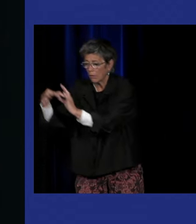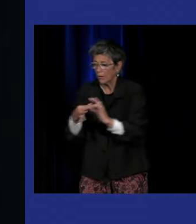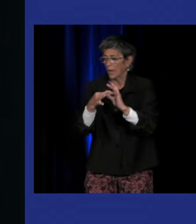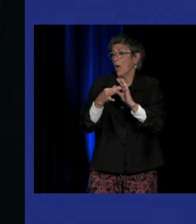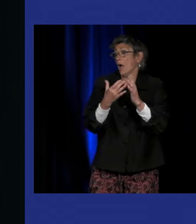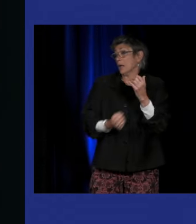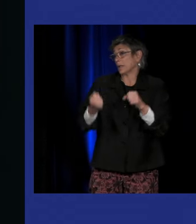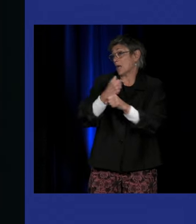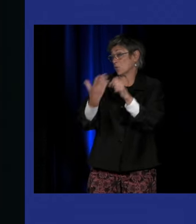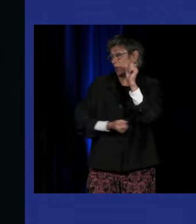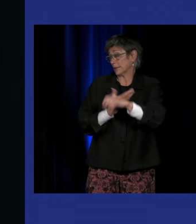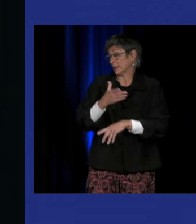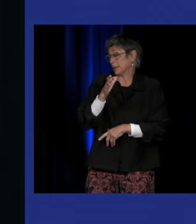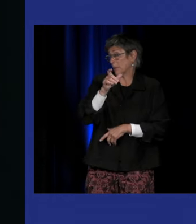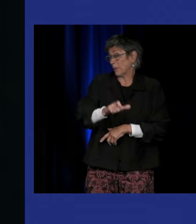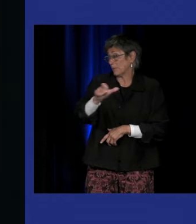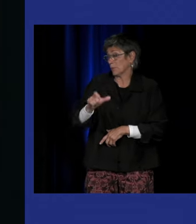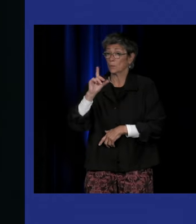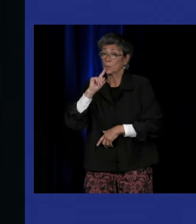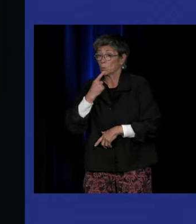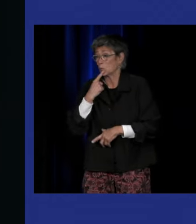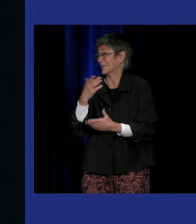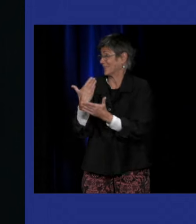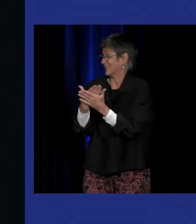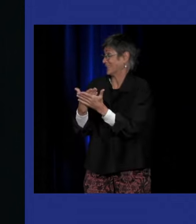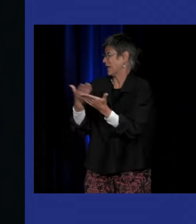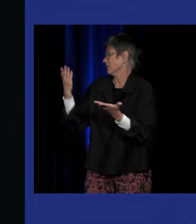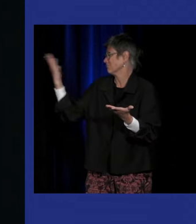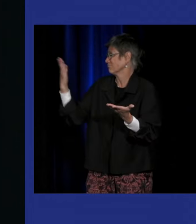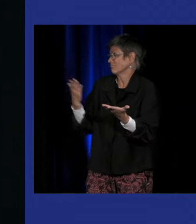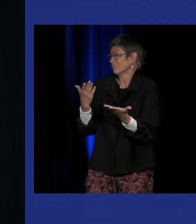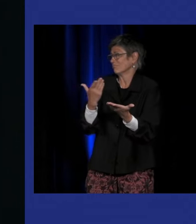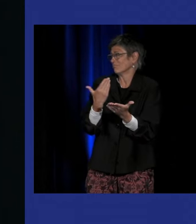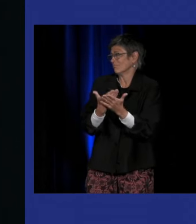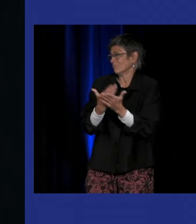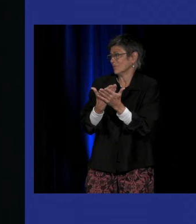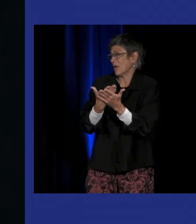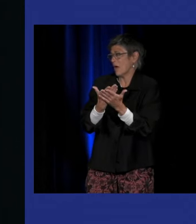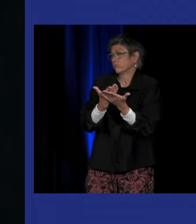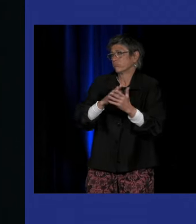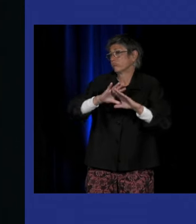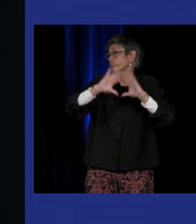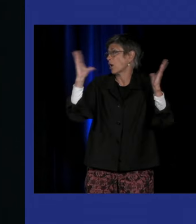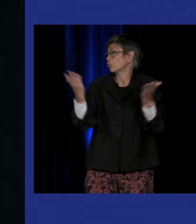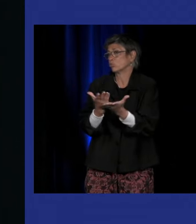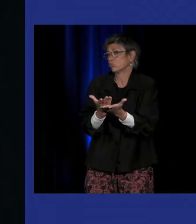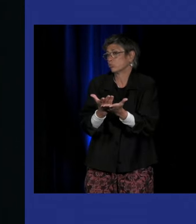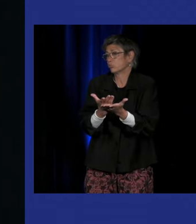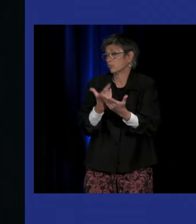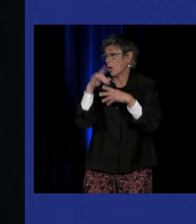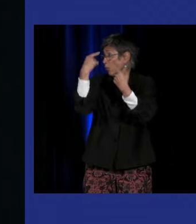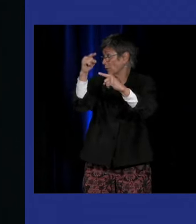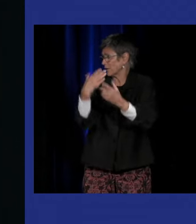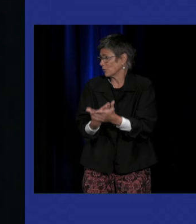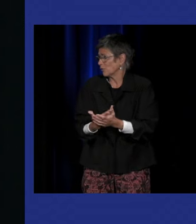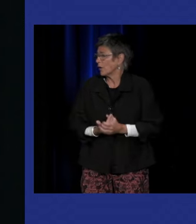des artistes sourds et c'est ça aussi qui se réindique dans la scène artistique sourde surtout aujourd'hui et donc